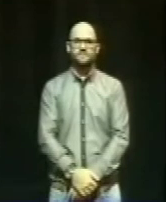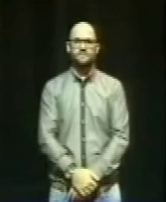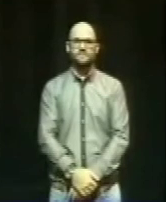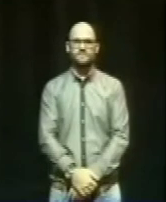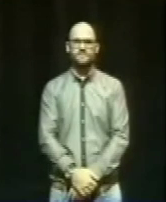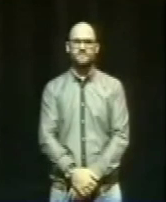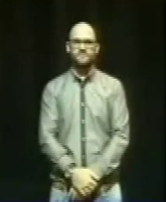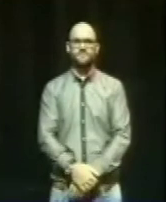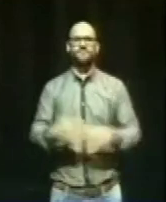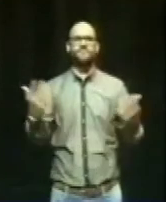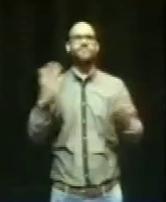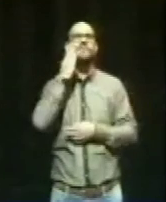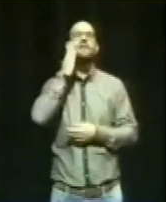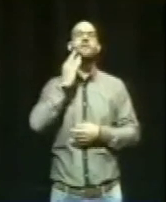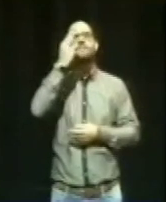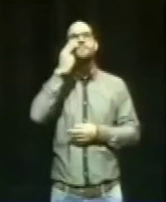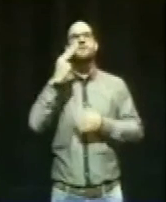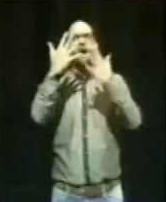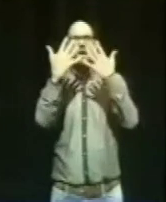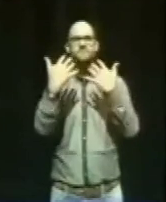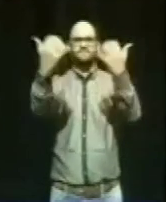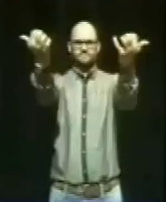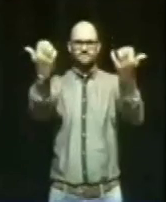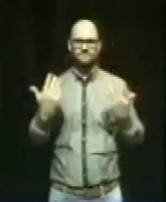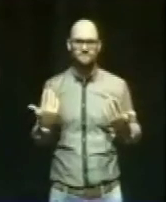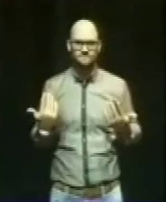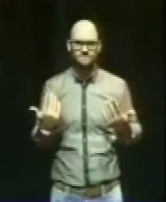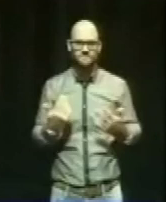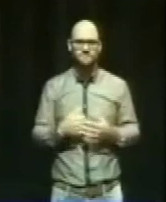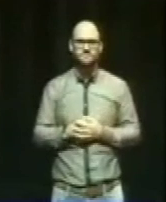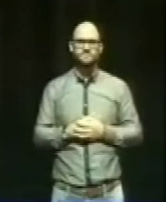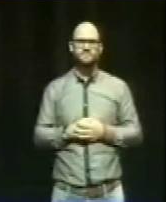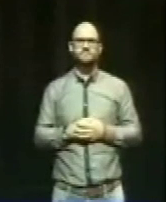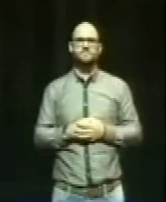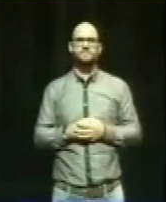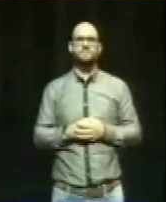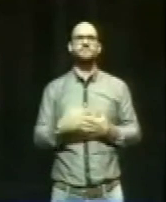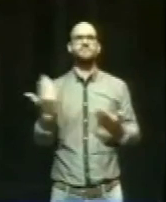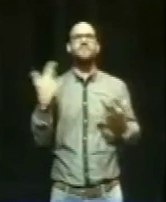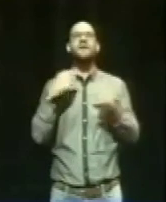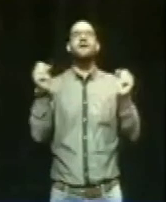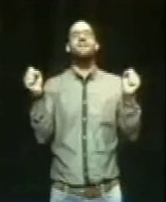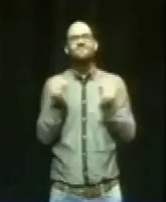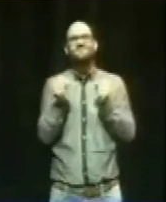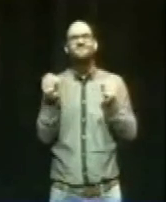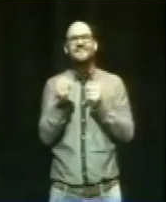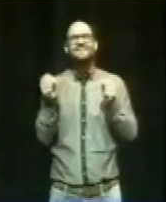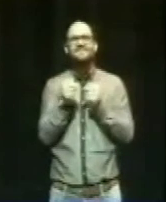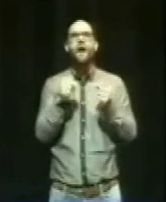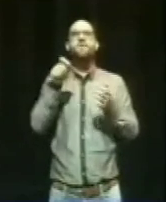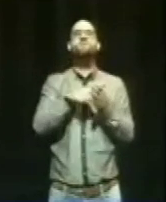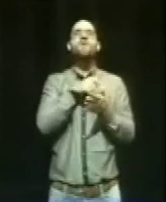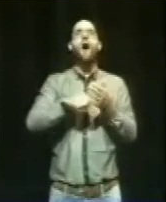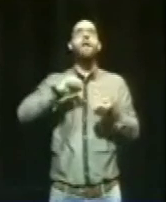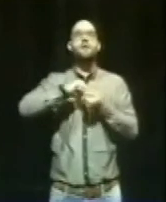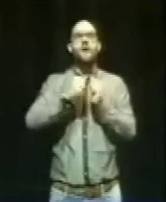Liebe Piratinnen und Piraten, Winter is coming. Wir haben einen Winterwahlkampf zu überleben.